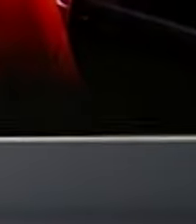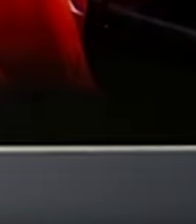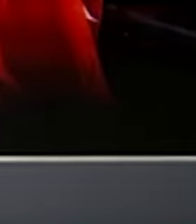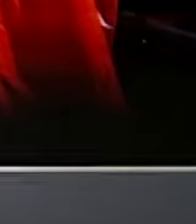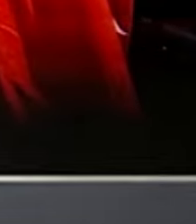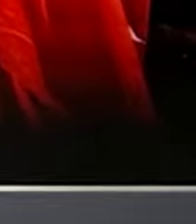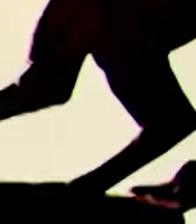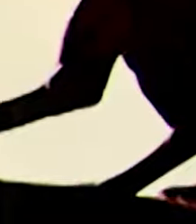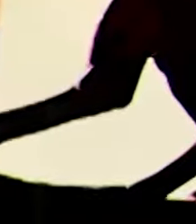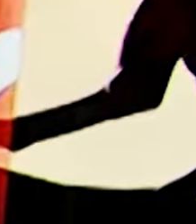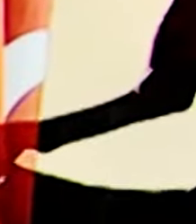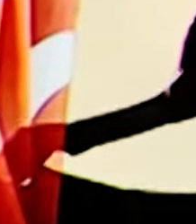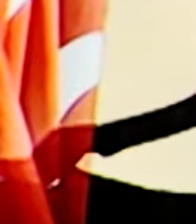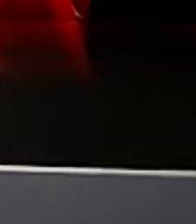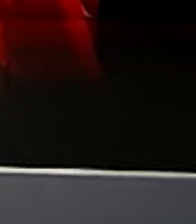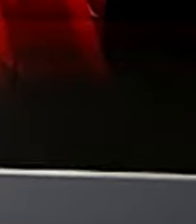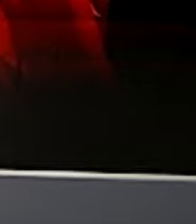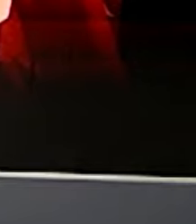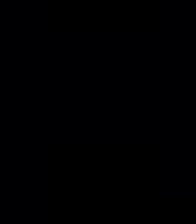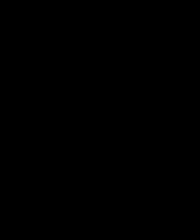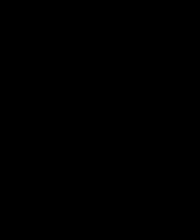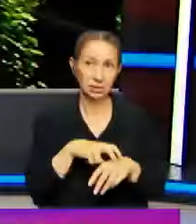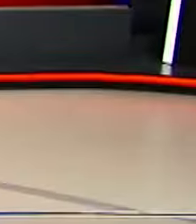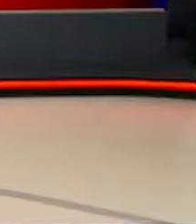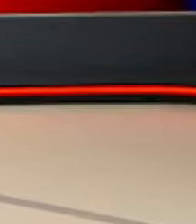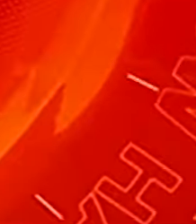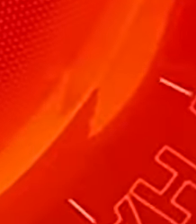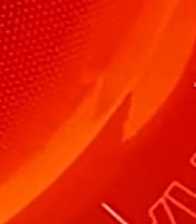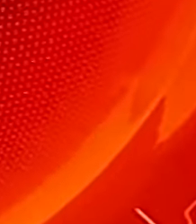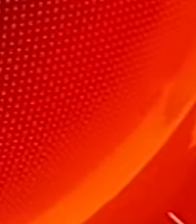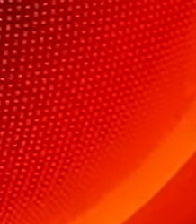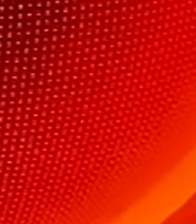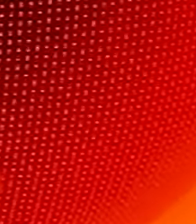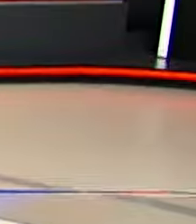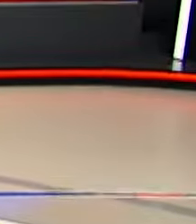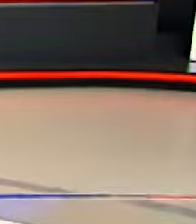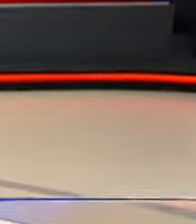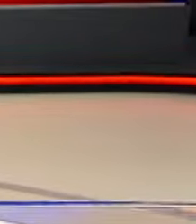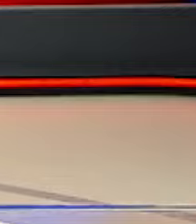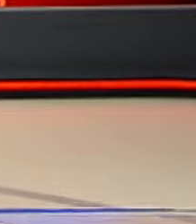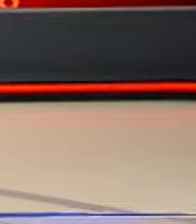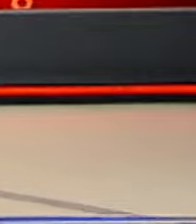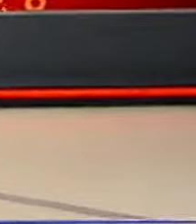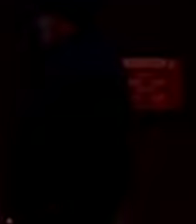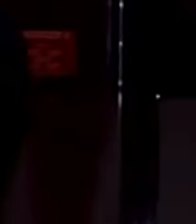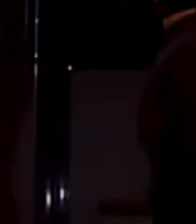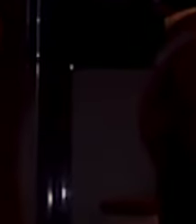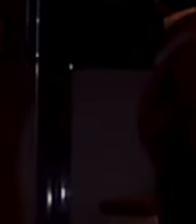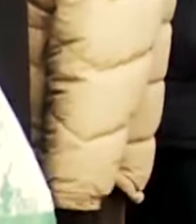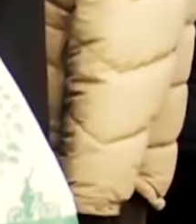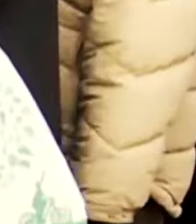Kurtuluşun fitilini Mustafa Kemal Atatürk ateşledi Kendi hükümetinin eliyle böyle şeylere maruz kalıyor